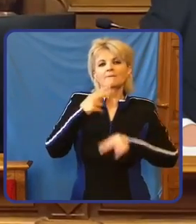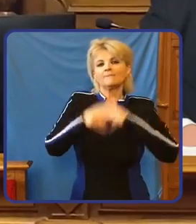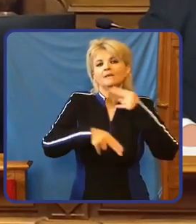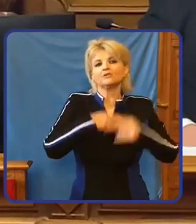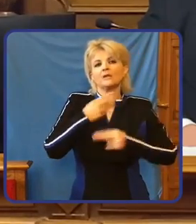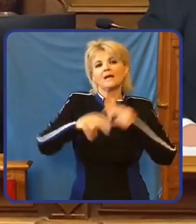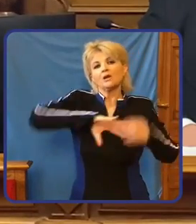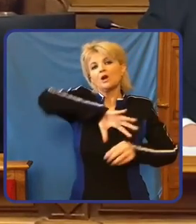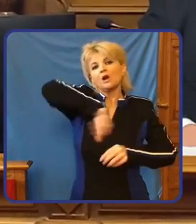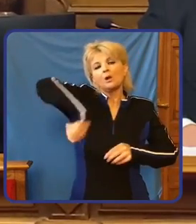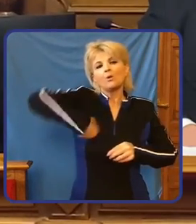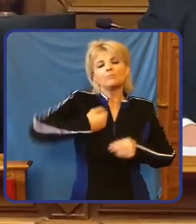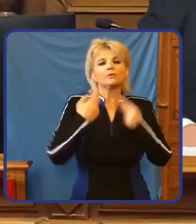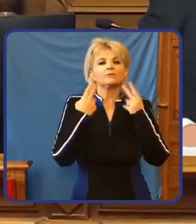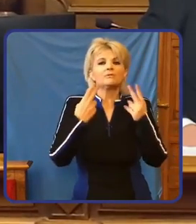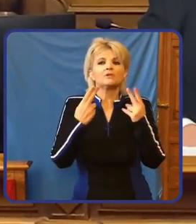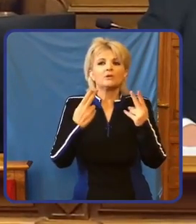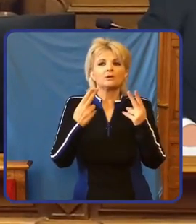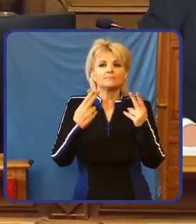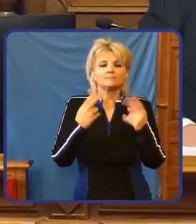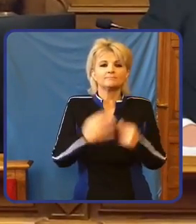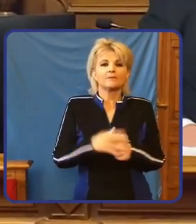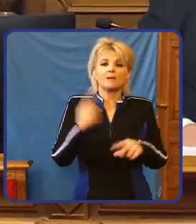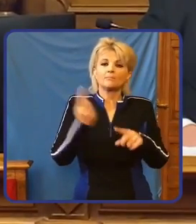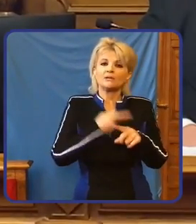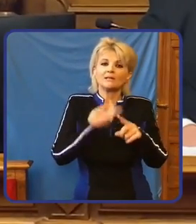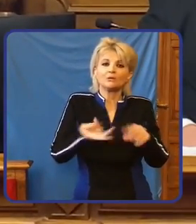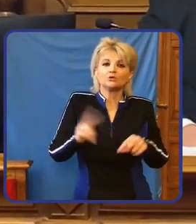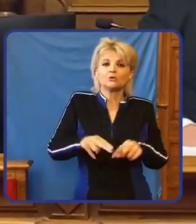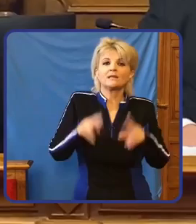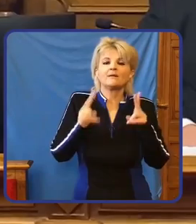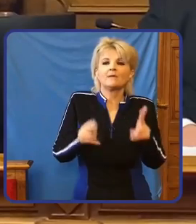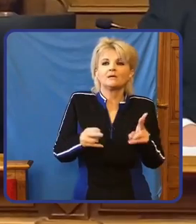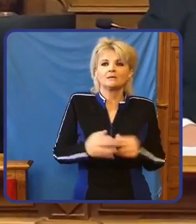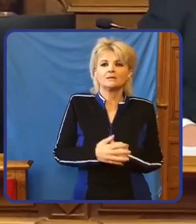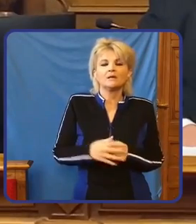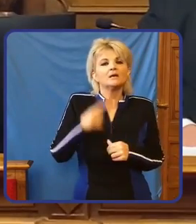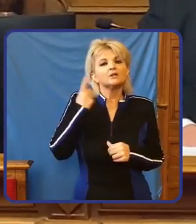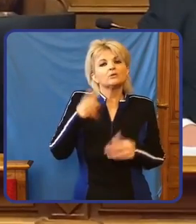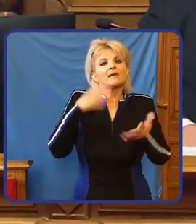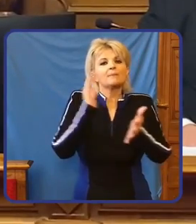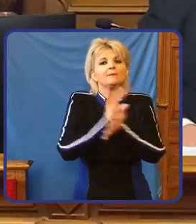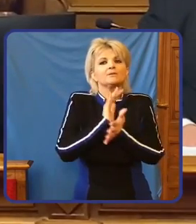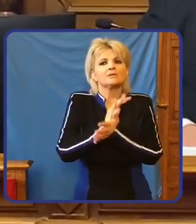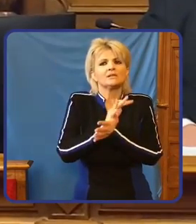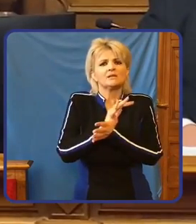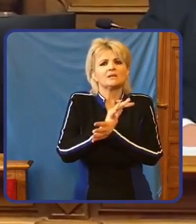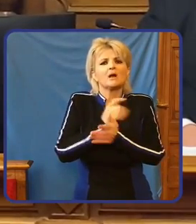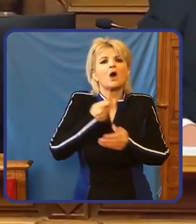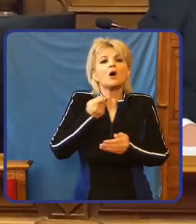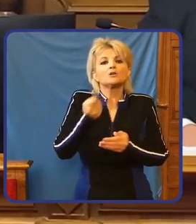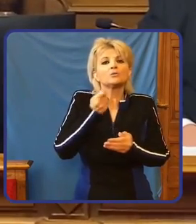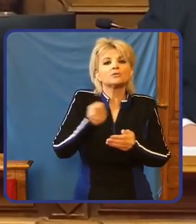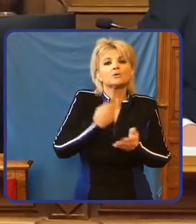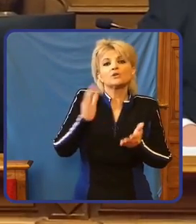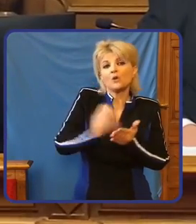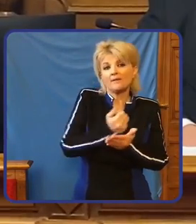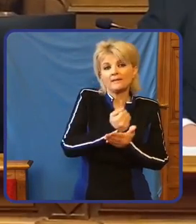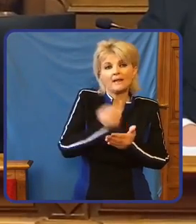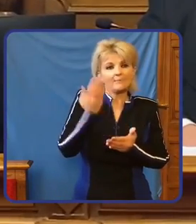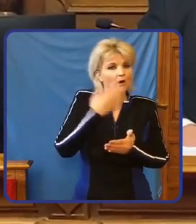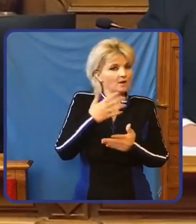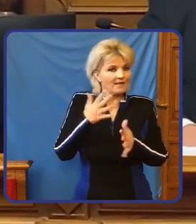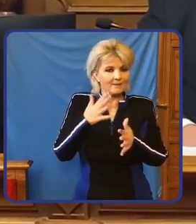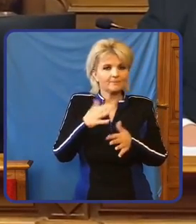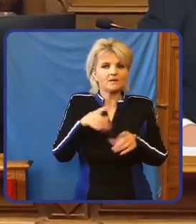vajon az a sok lopot vagyon, ami most ott van a tisztelt politikusoknál. Alá tudja-e támasztani adózott jövederemmel. Mert ha nem, akkor